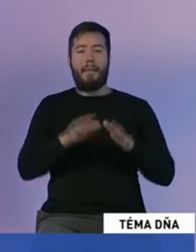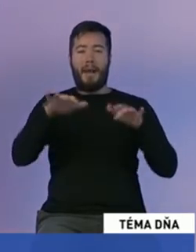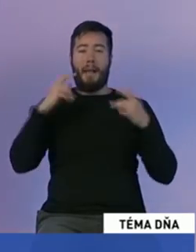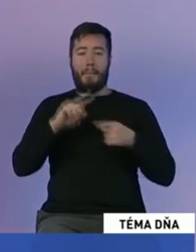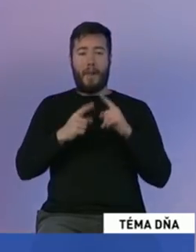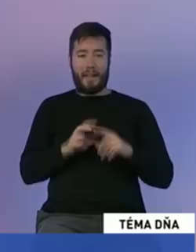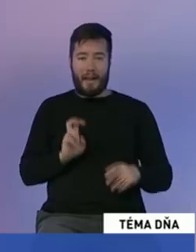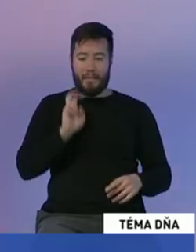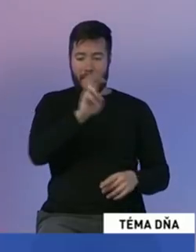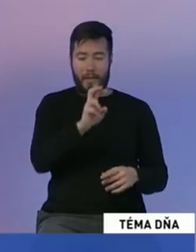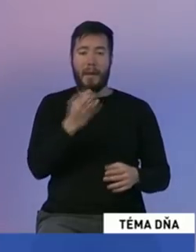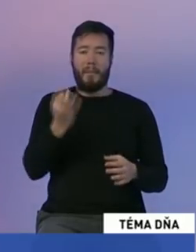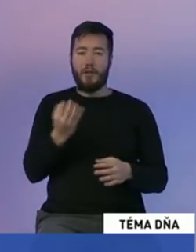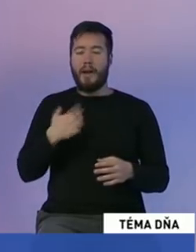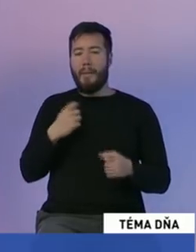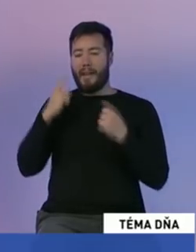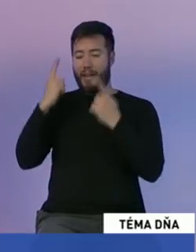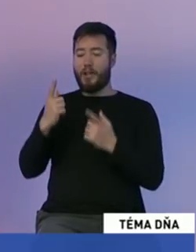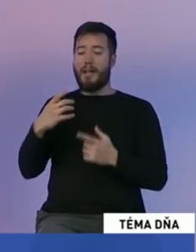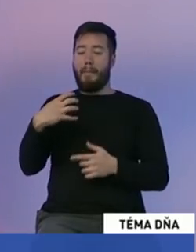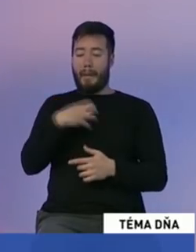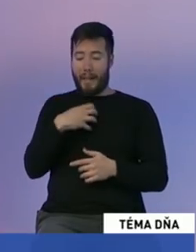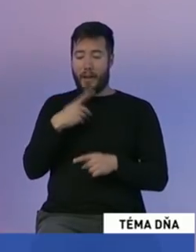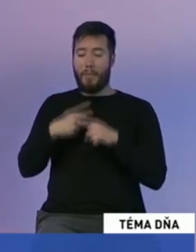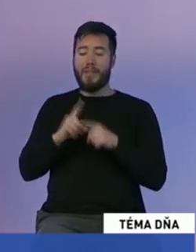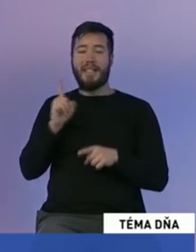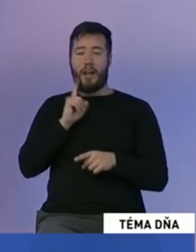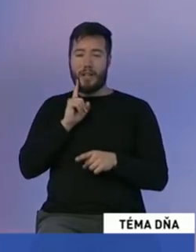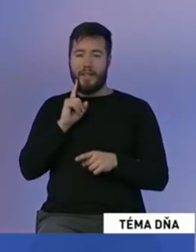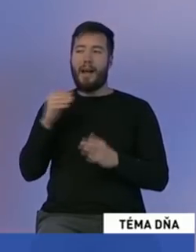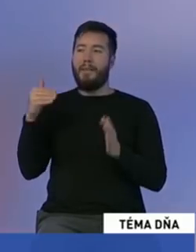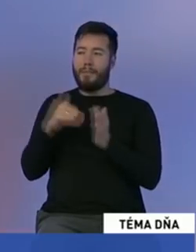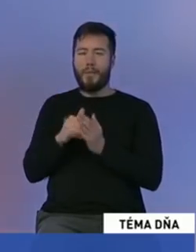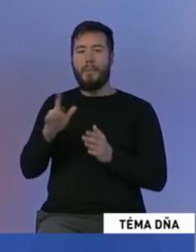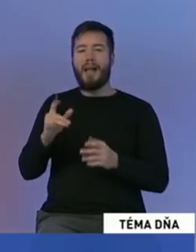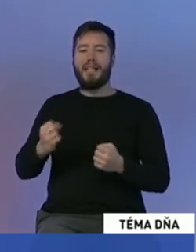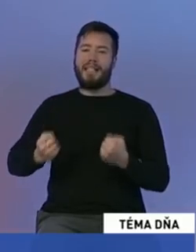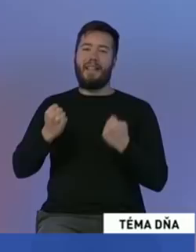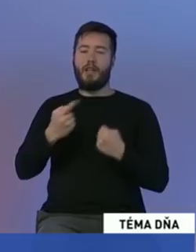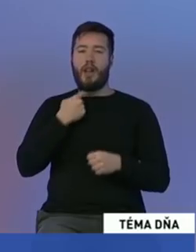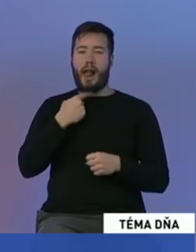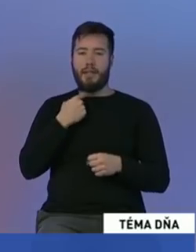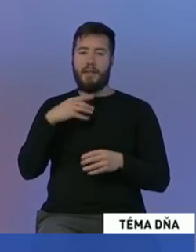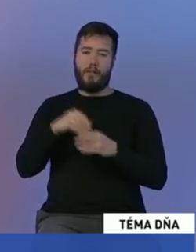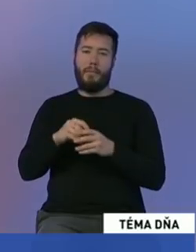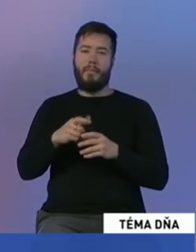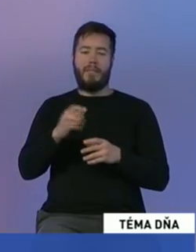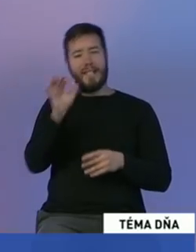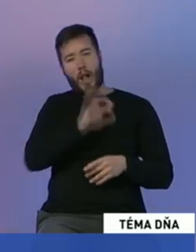primátori, starostovia potrebujem silnejší hlas na národnej úrovni.